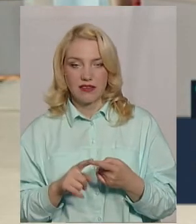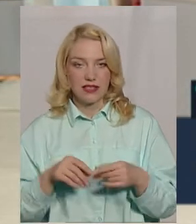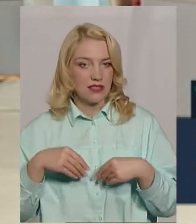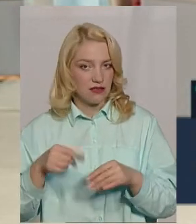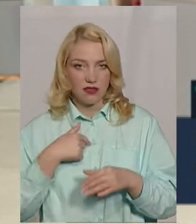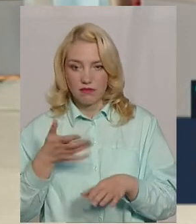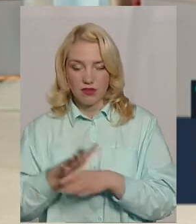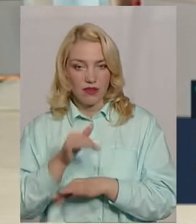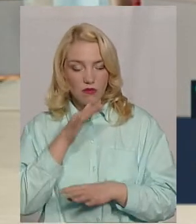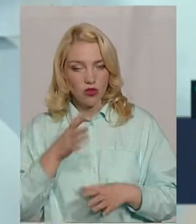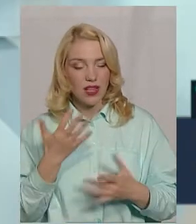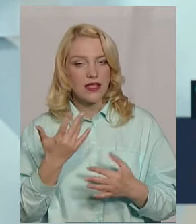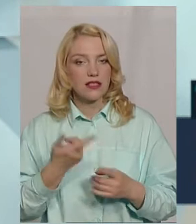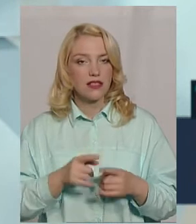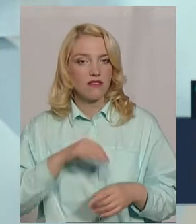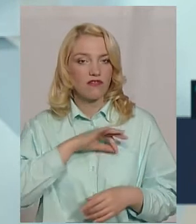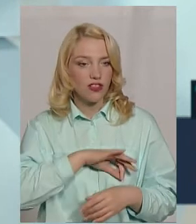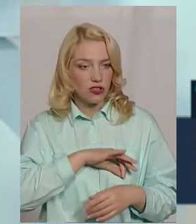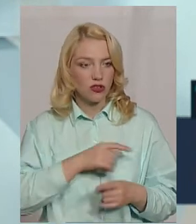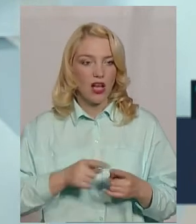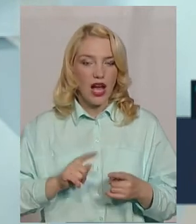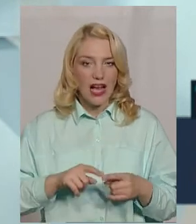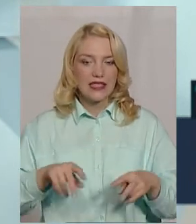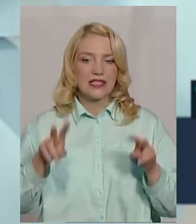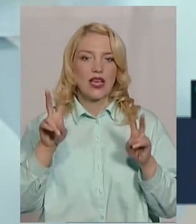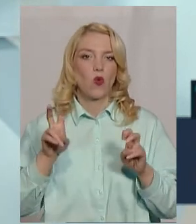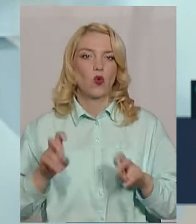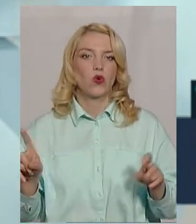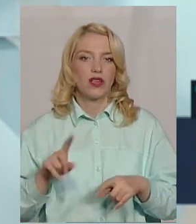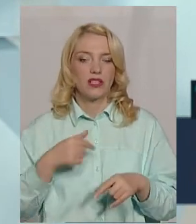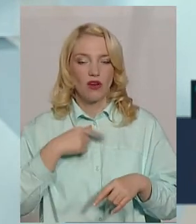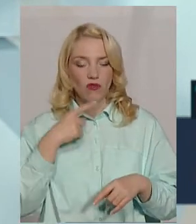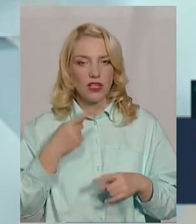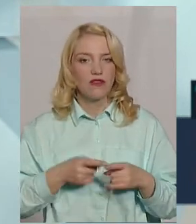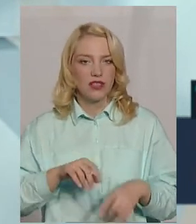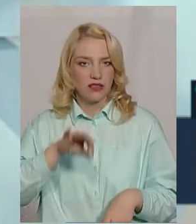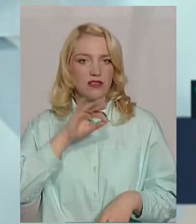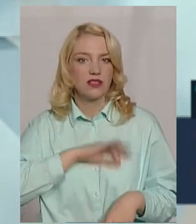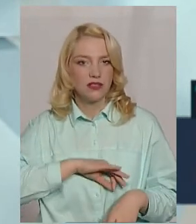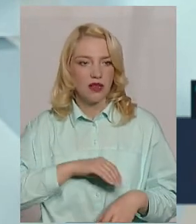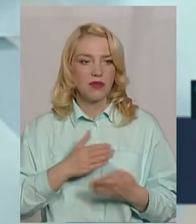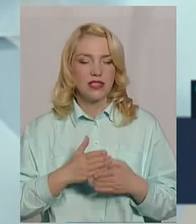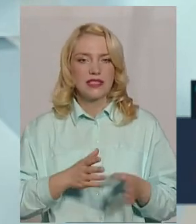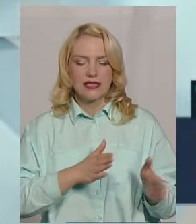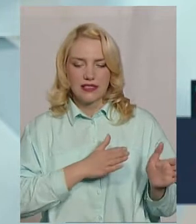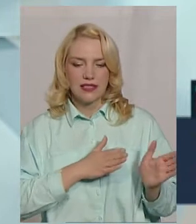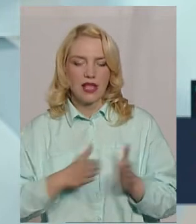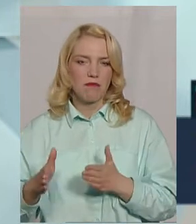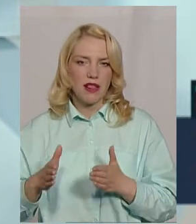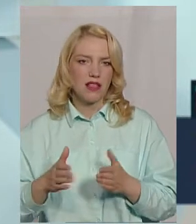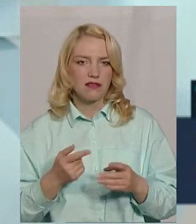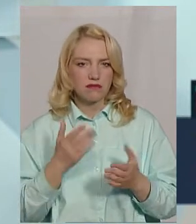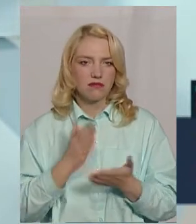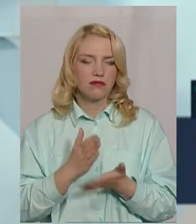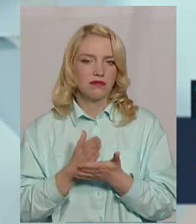культури. А ці культури, які я перерахувала, вони постійно рентабельні. Вони мають стабільну ціну вже протягом багатьох років.